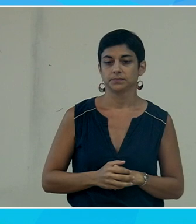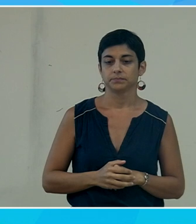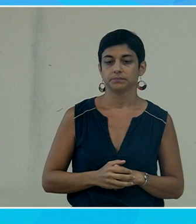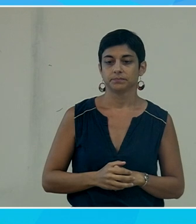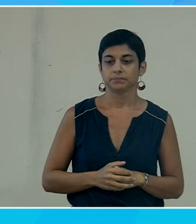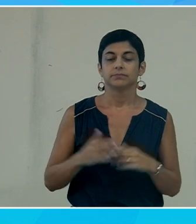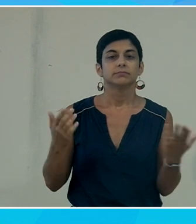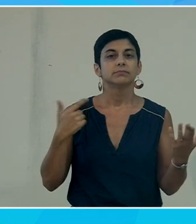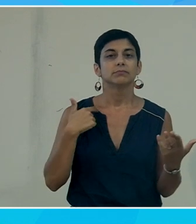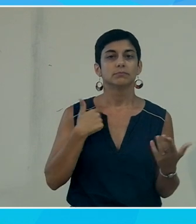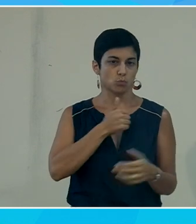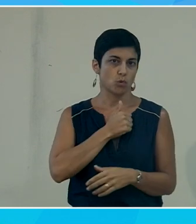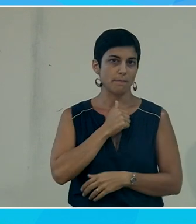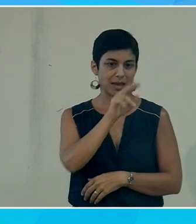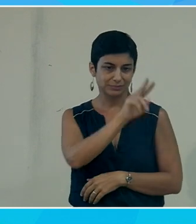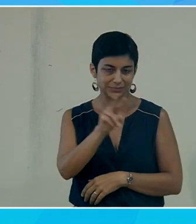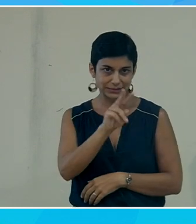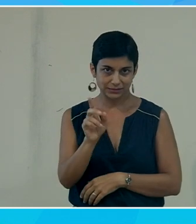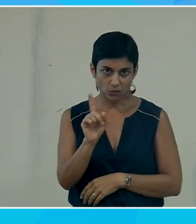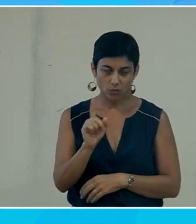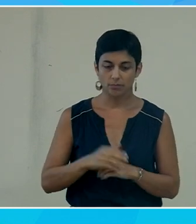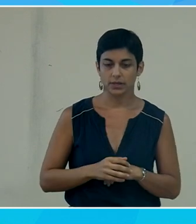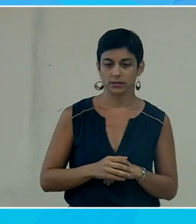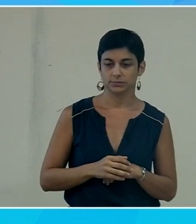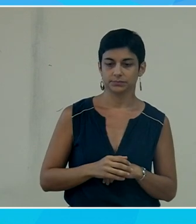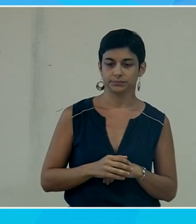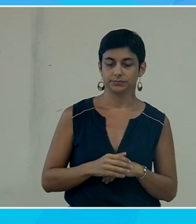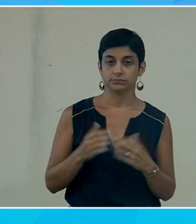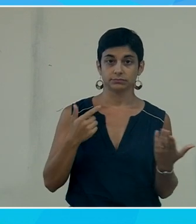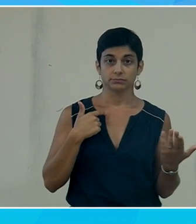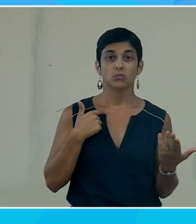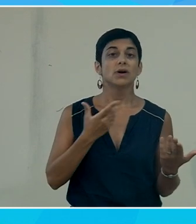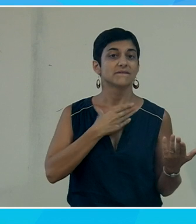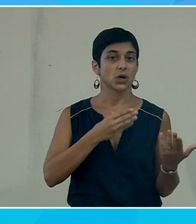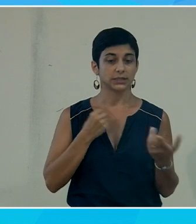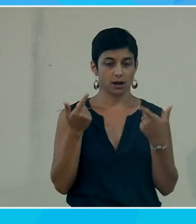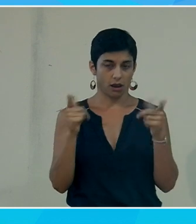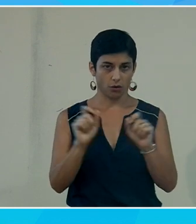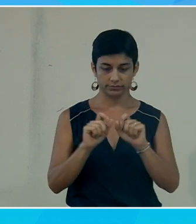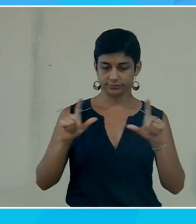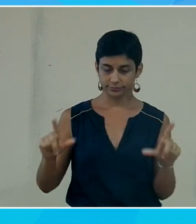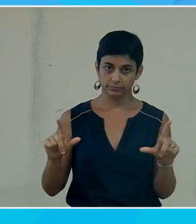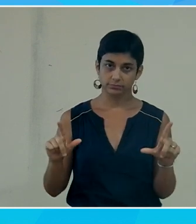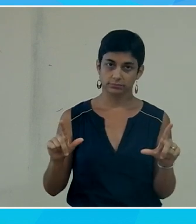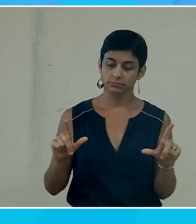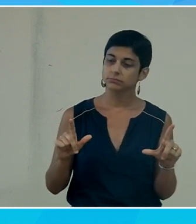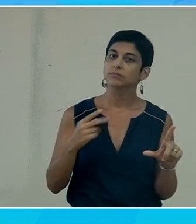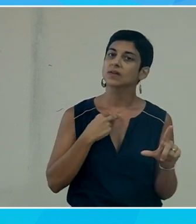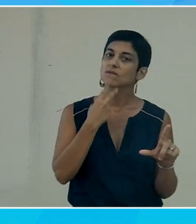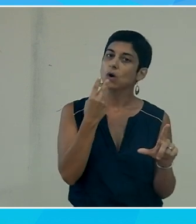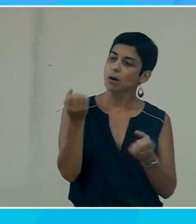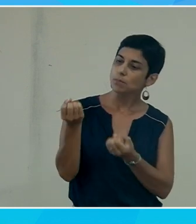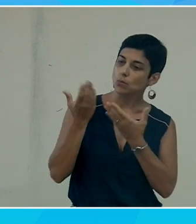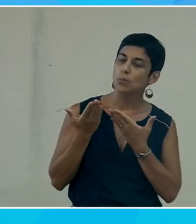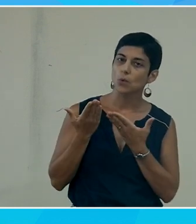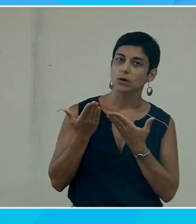alors je ne pas vous le lire, mais je vais vous lire la barre de voix, quand je suis sur mon texte en français, dans le choix des voix qui me sont proposées, on